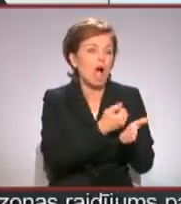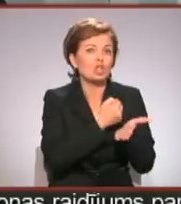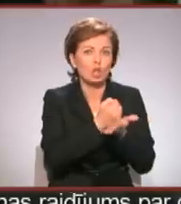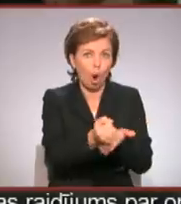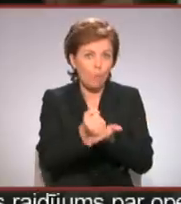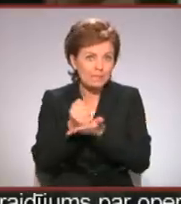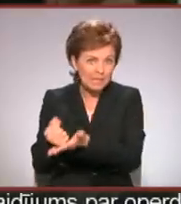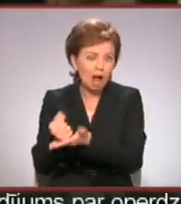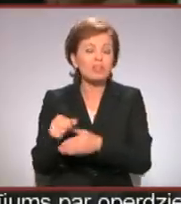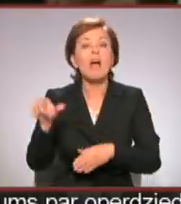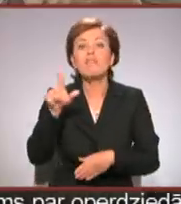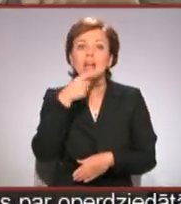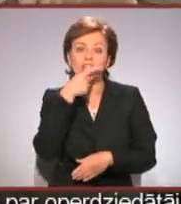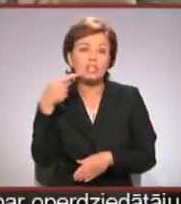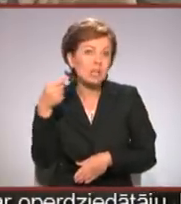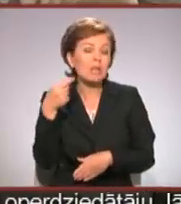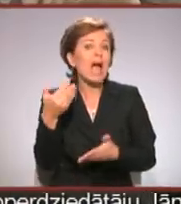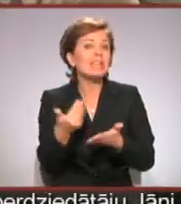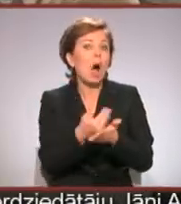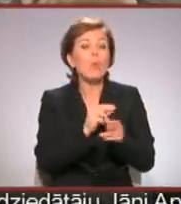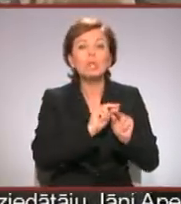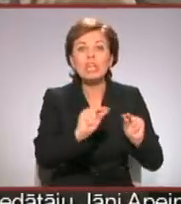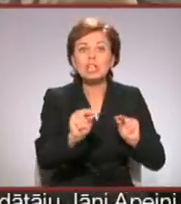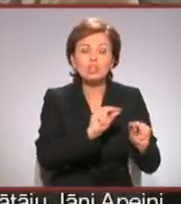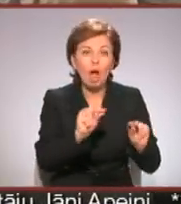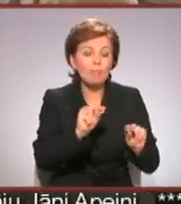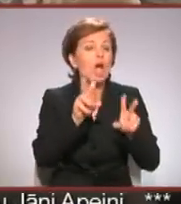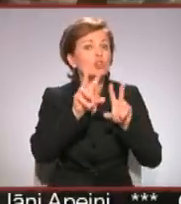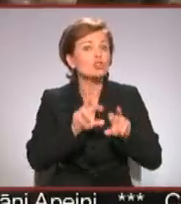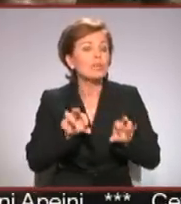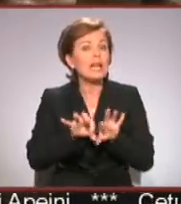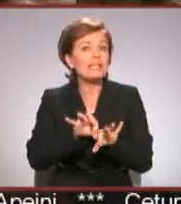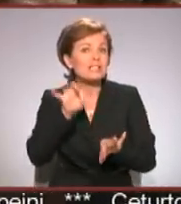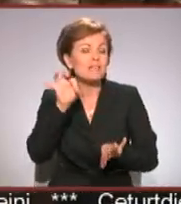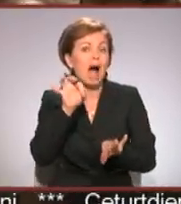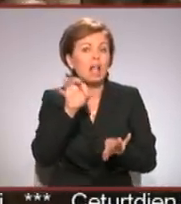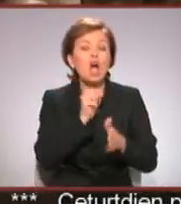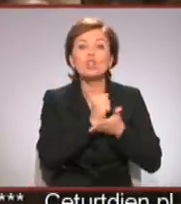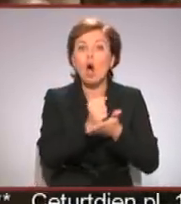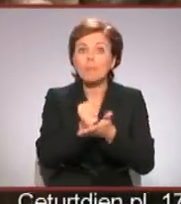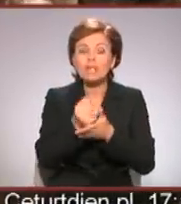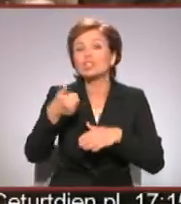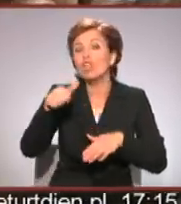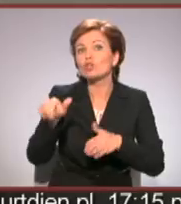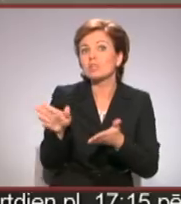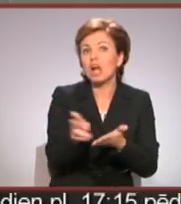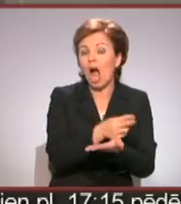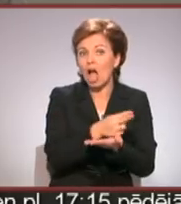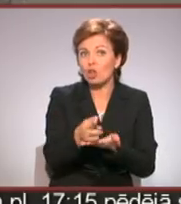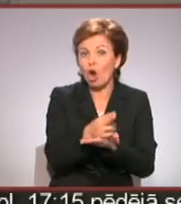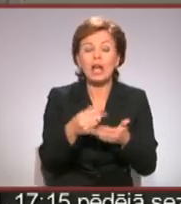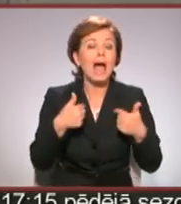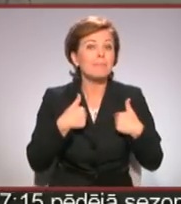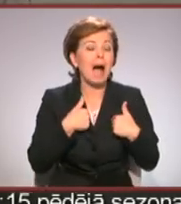No vairāk nekā simt šī gada jaunie studējumiem Spēlmaņu naktas žūrijai nācās izvēlēties nominānts kopumā 16 kategorijās. Manā